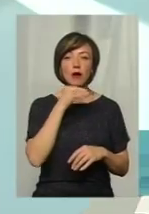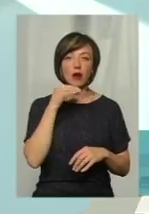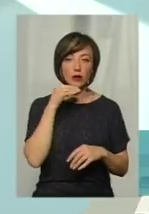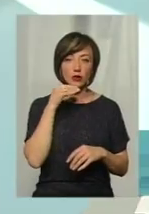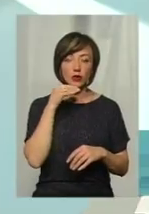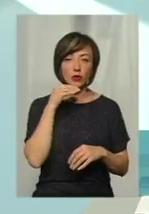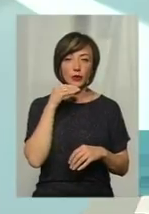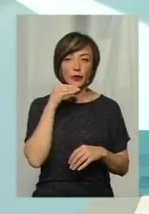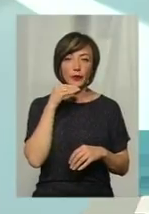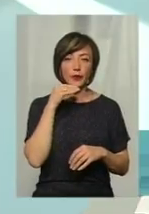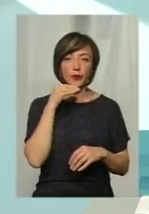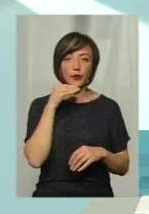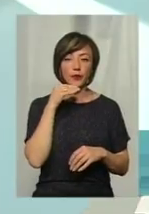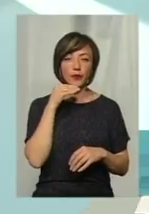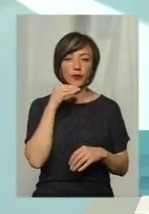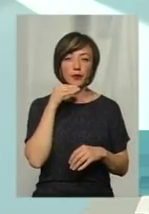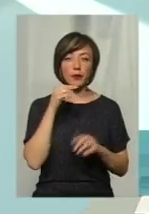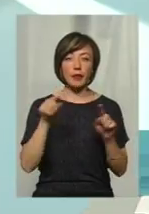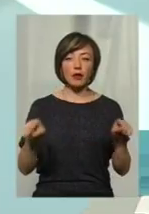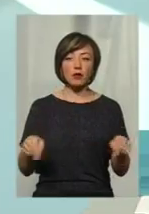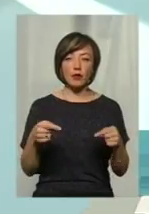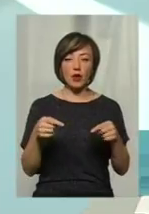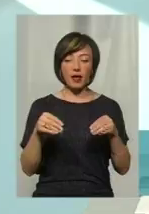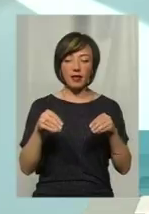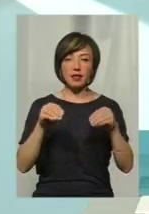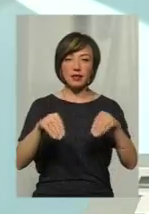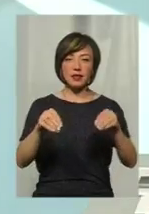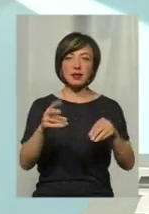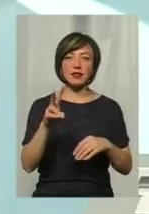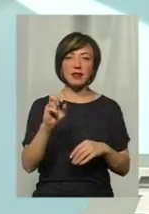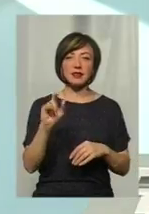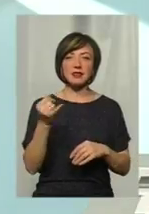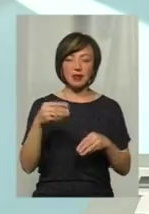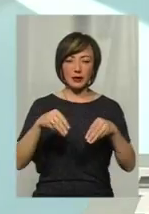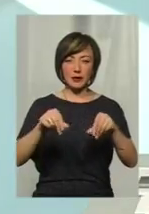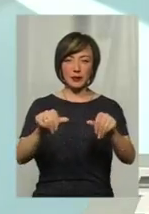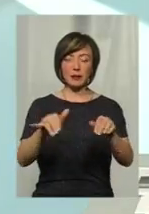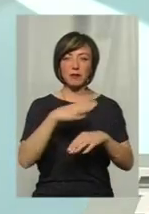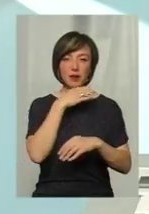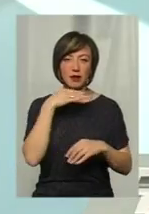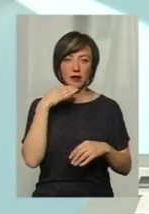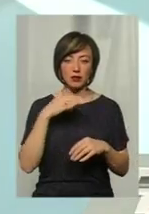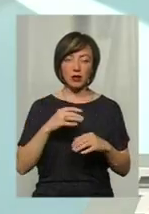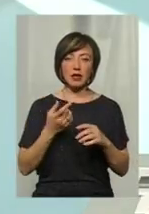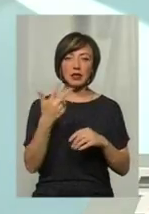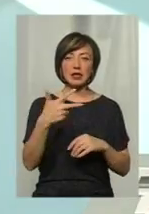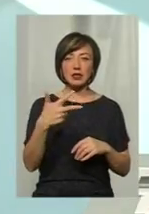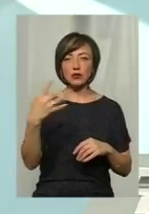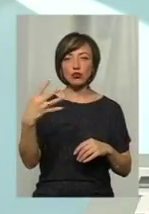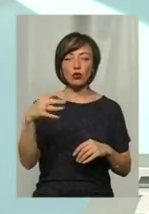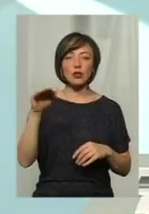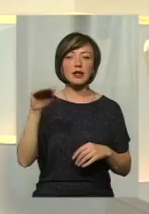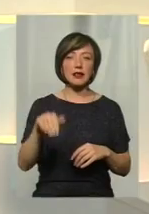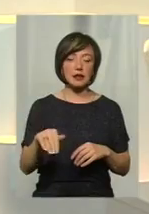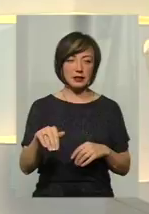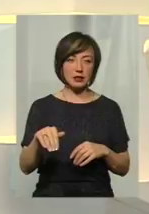утворює насіття даний бур'ян. Приблизно 30-40 тисяч